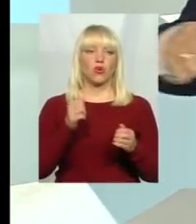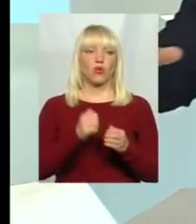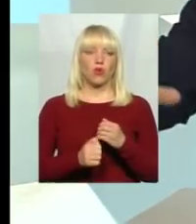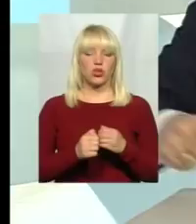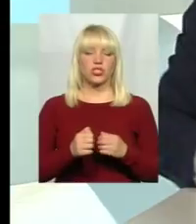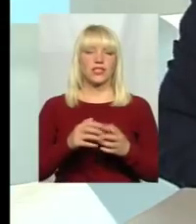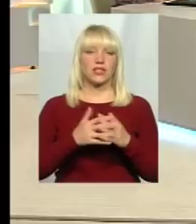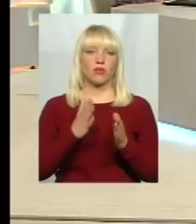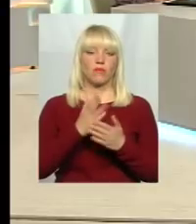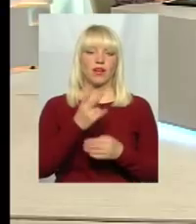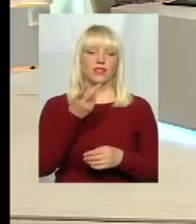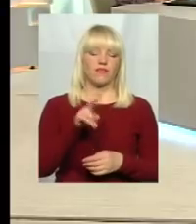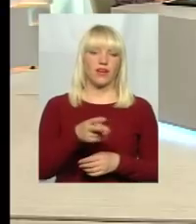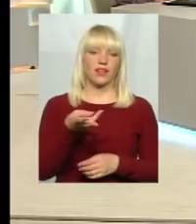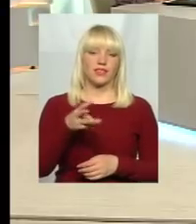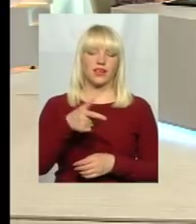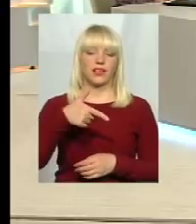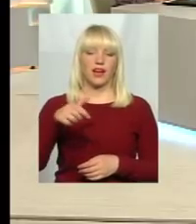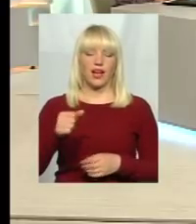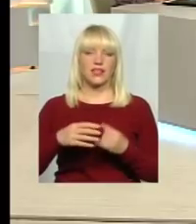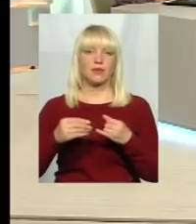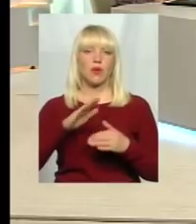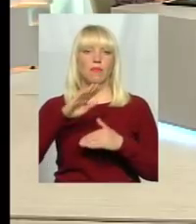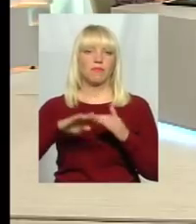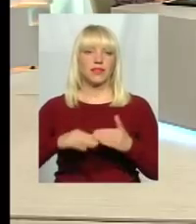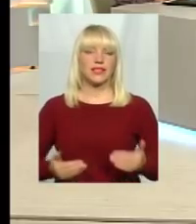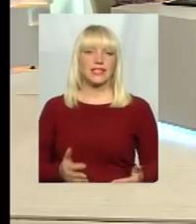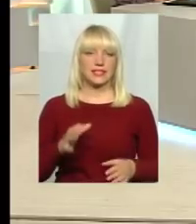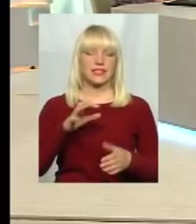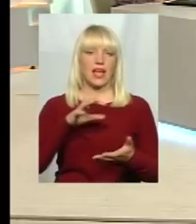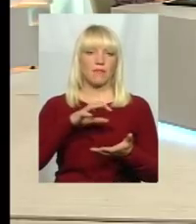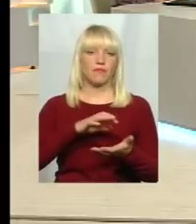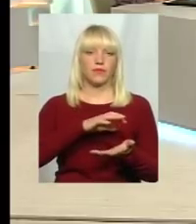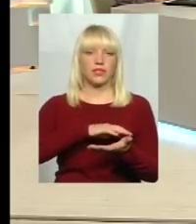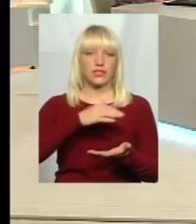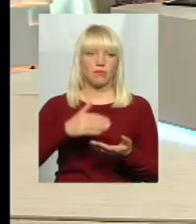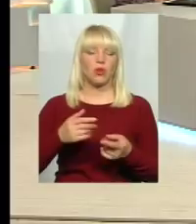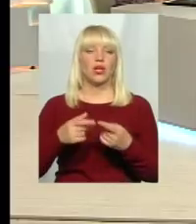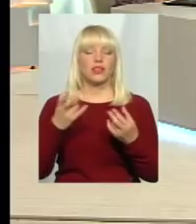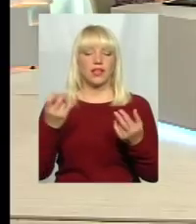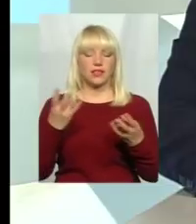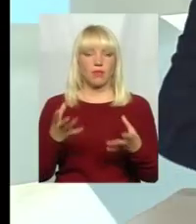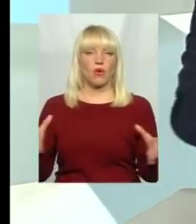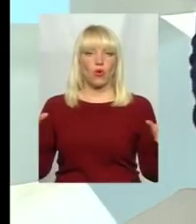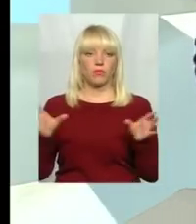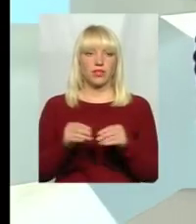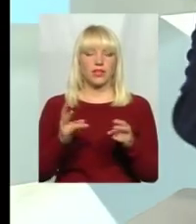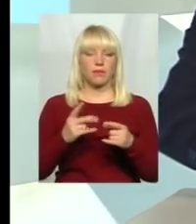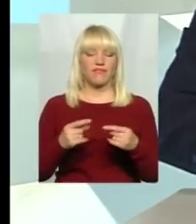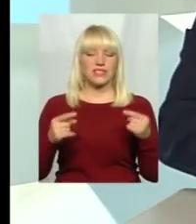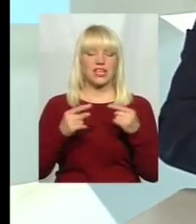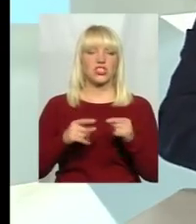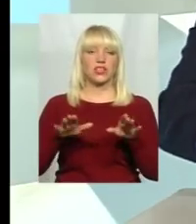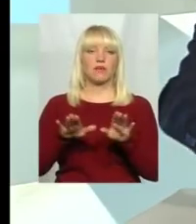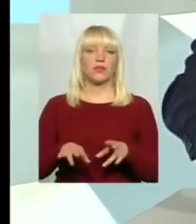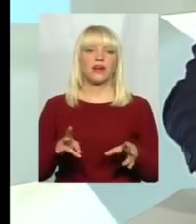І ще 2-3 гектари чи 4 гектари, яка відповідно непридатність. Так, треба об'єднуватись, так, треба визначати місце, так, треба об